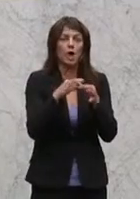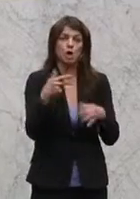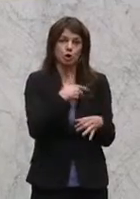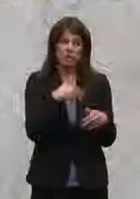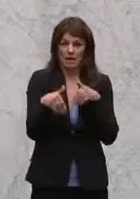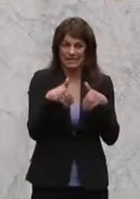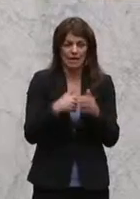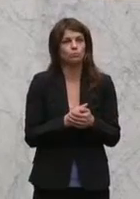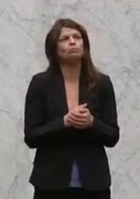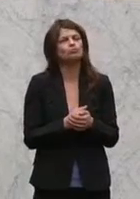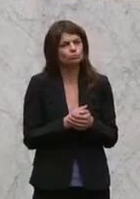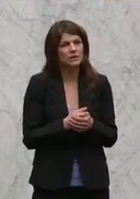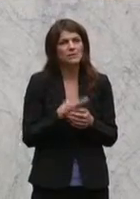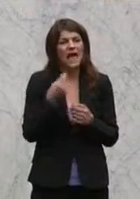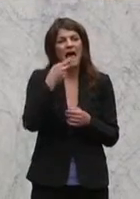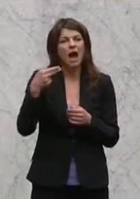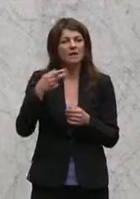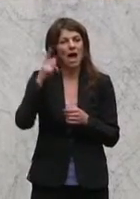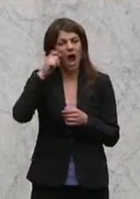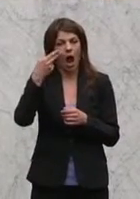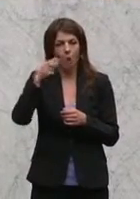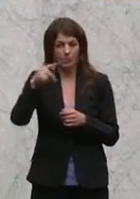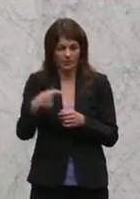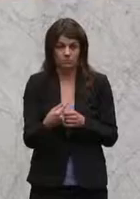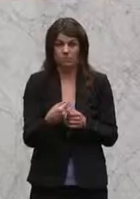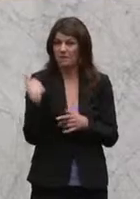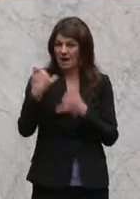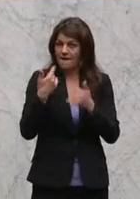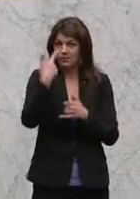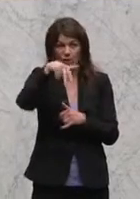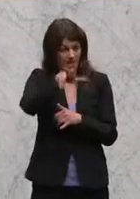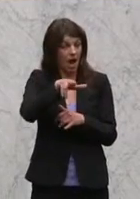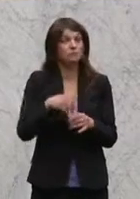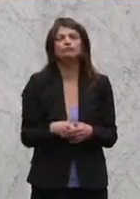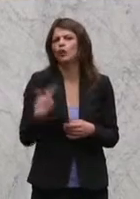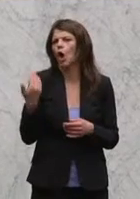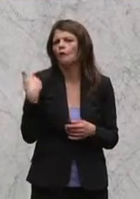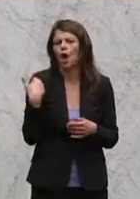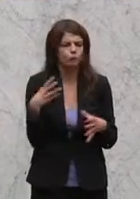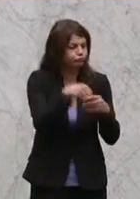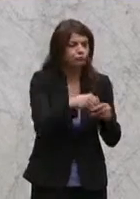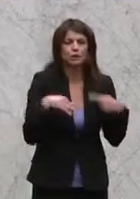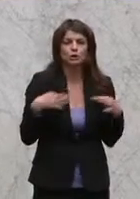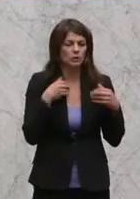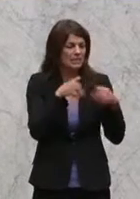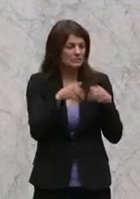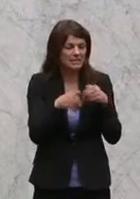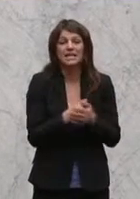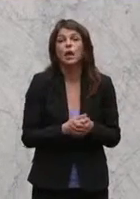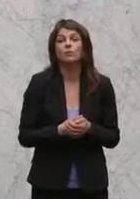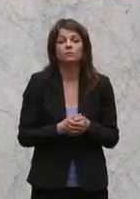Sozialministerium, unter Herbert Haupt im Jahr 2003 war es mal im Gesundheitsministerium